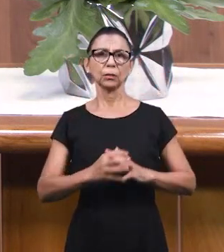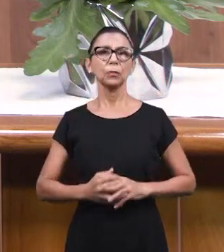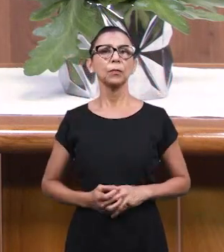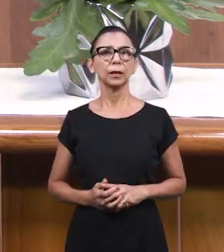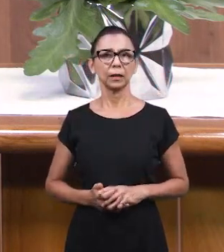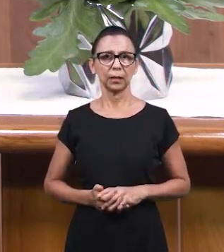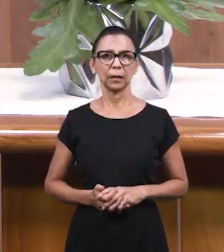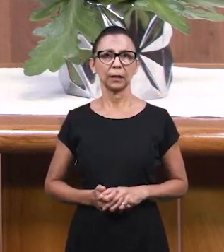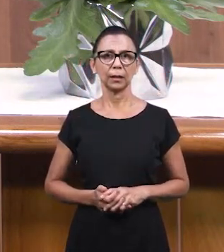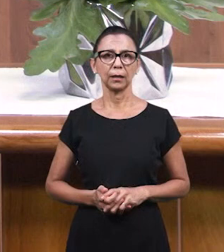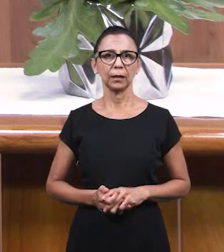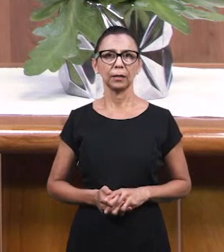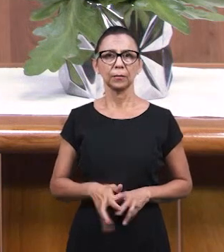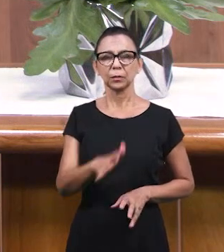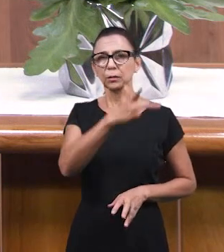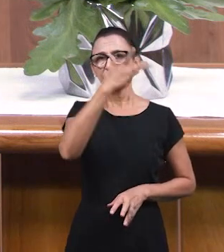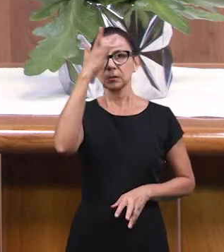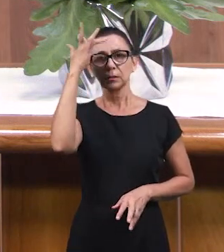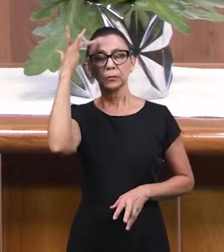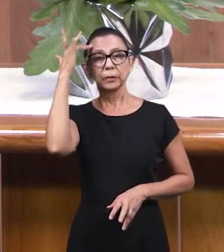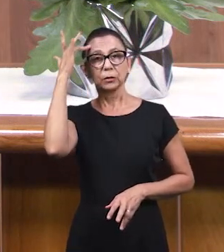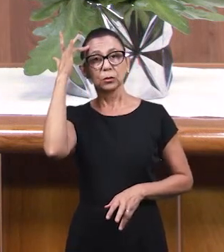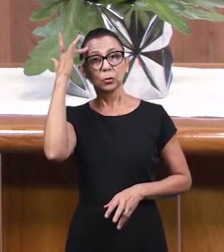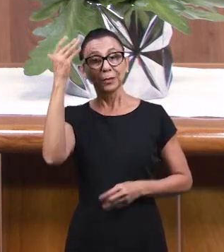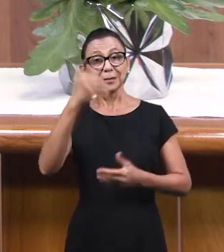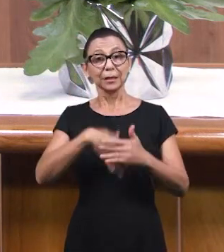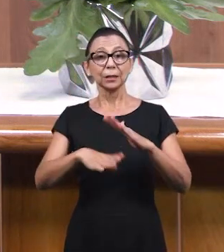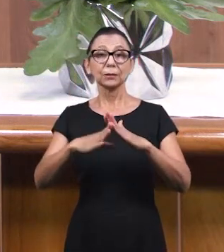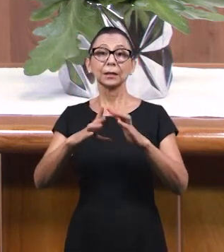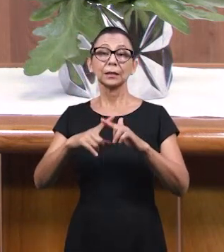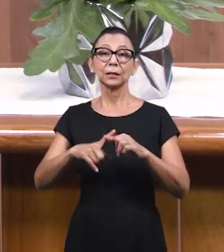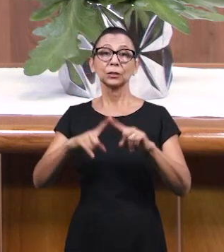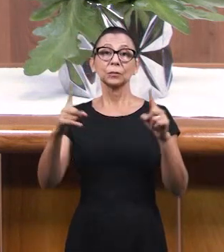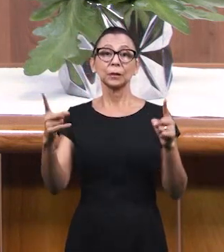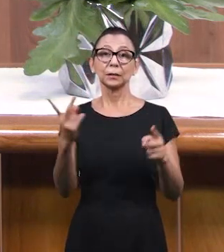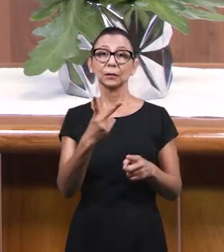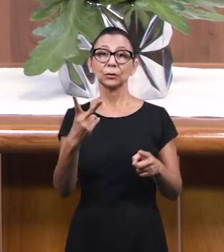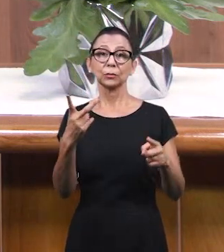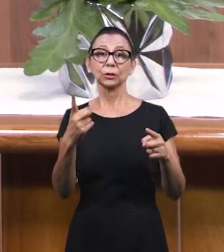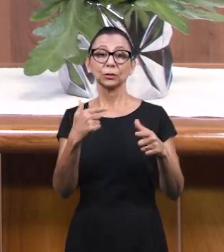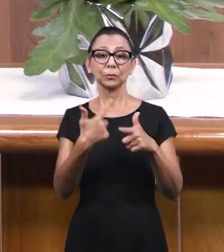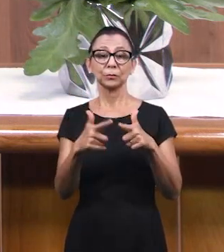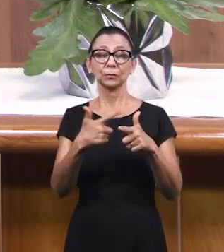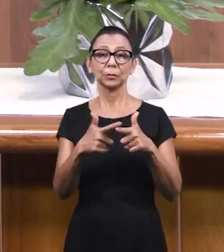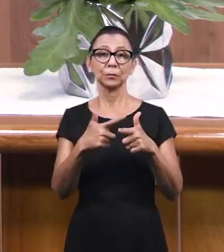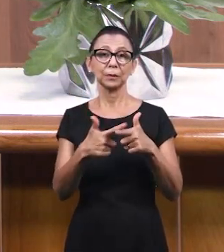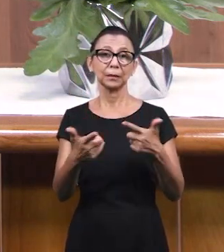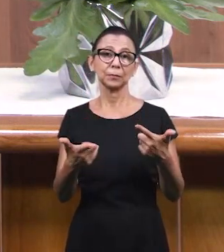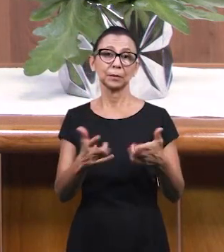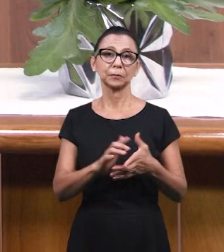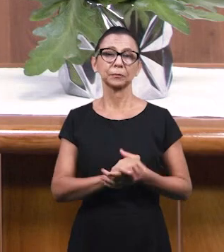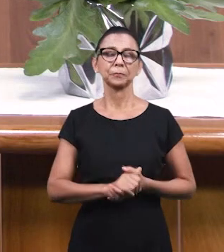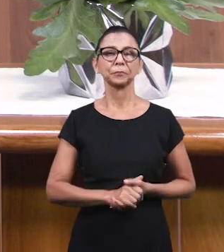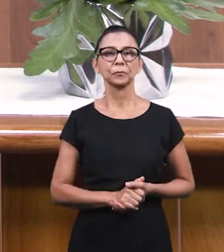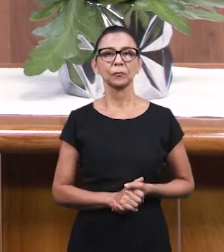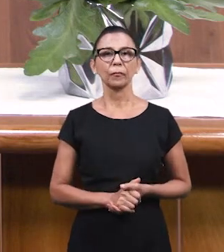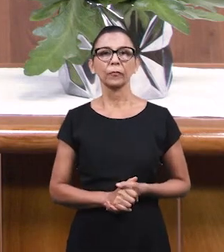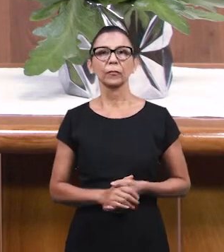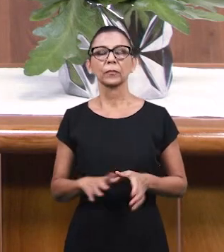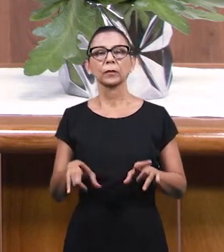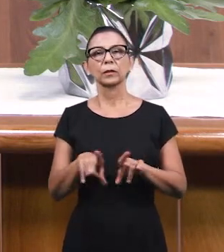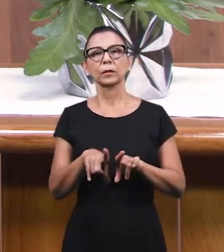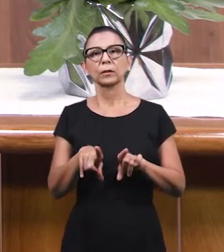мы видим здесь, что Господь использует.